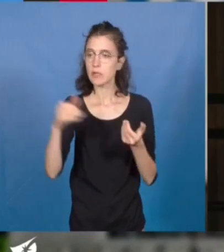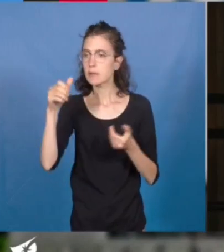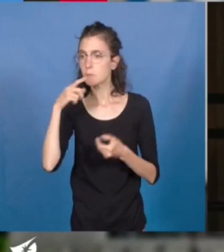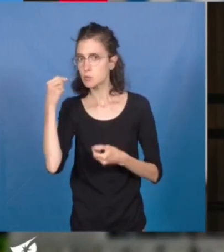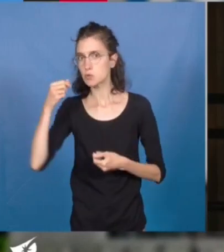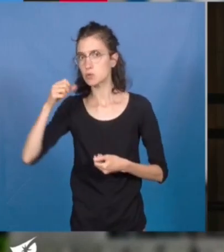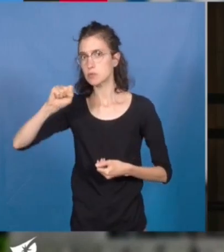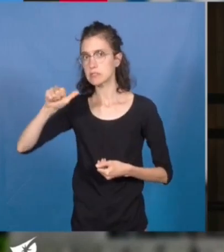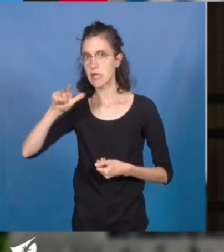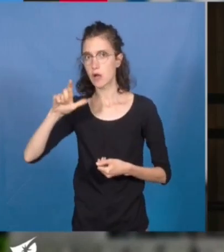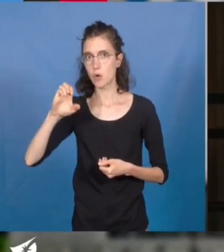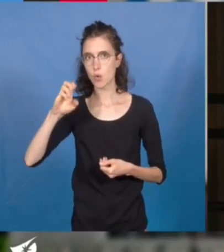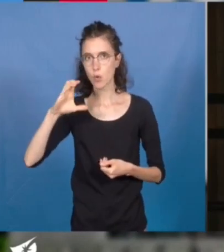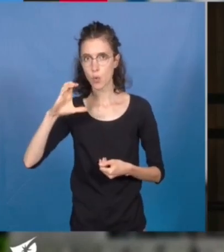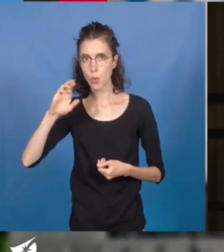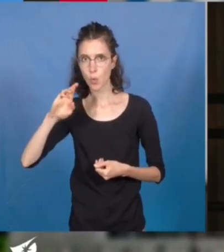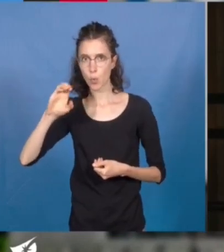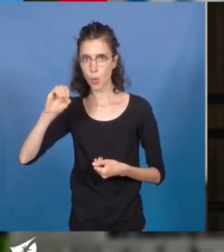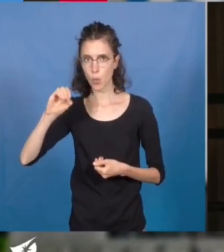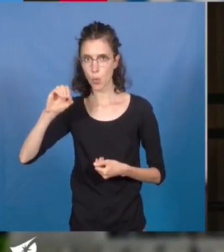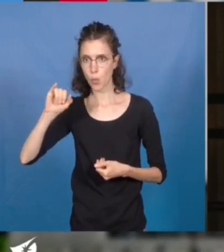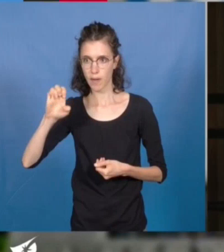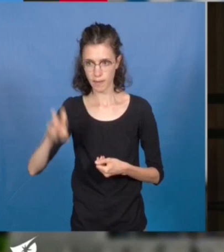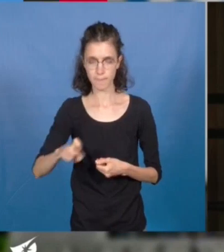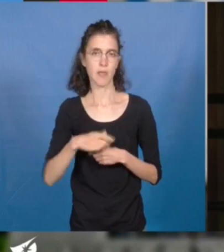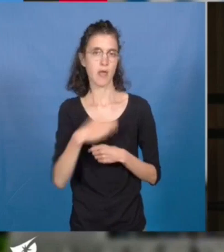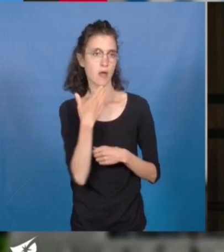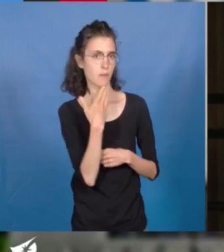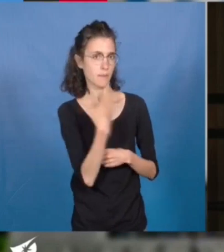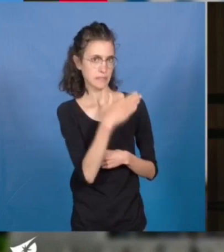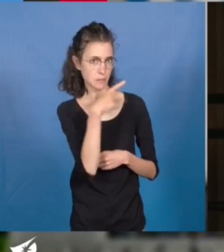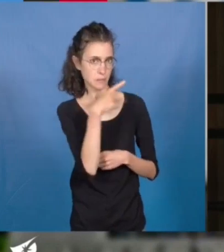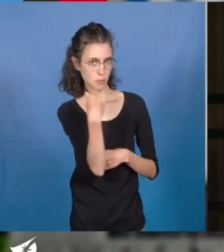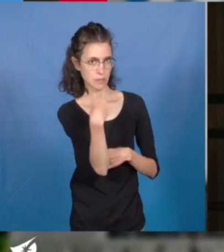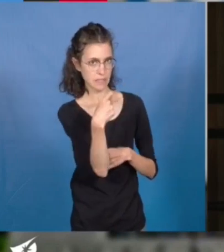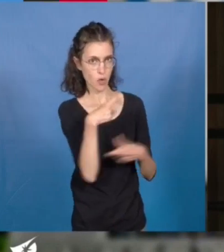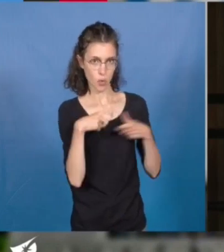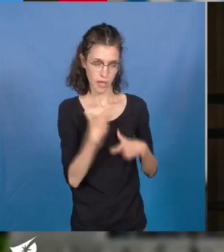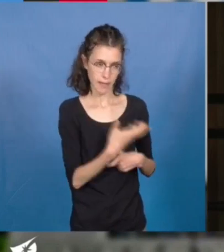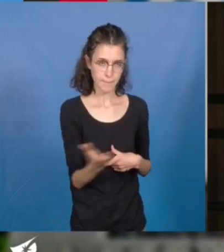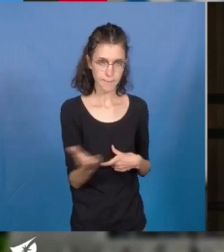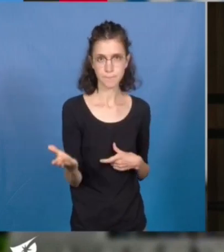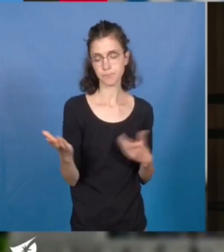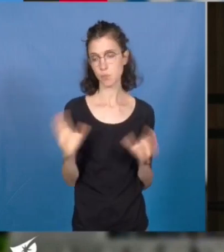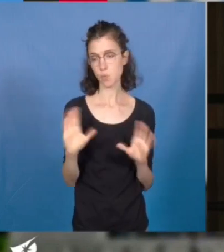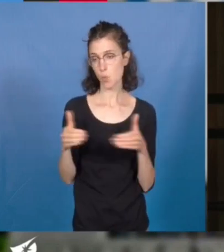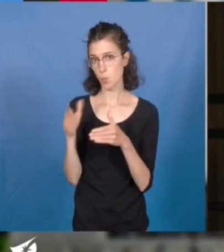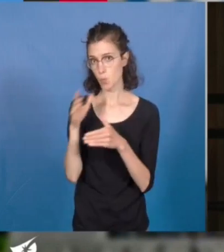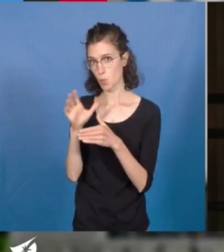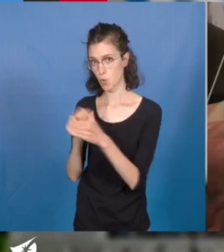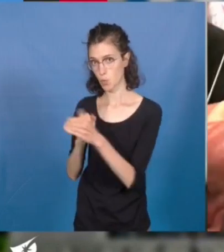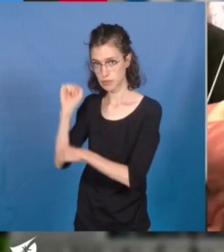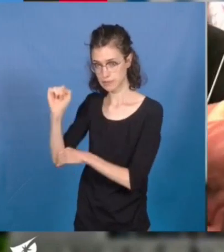Merci monsieur le vice-président, chers collègues. Le groupe communiste soutient ce mandat d'études et le beau projet